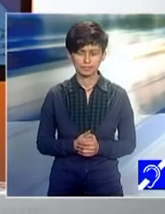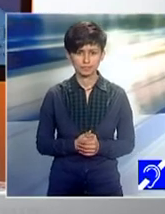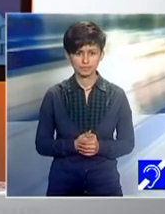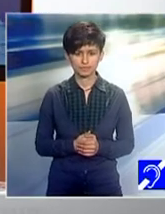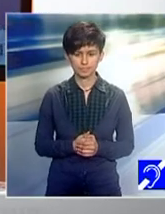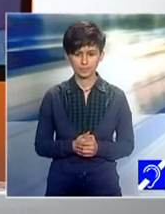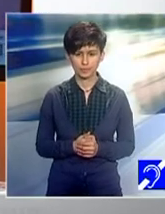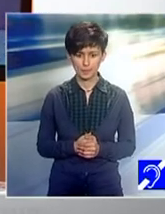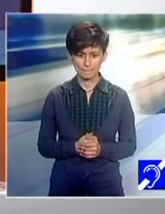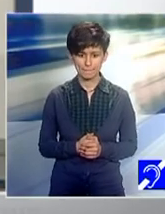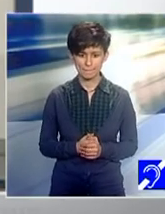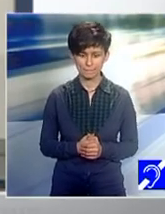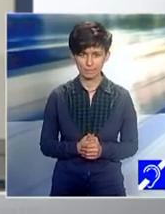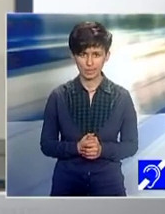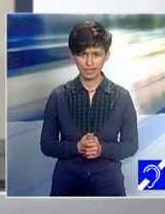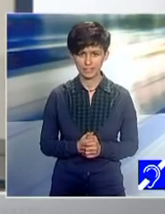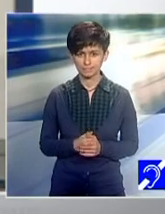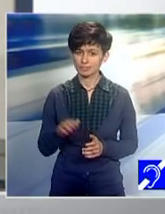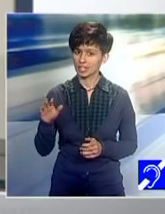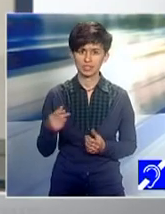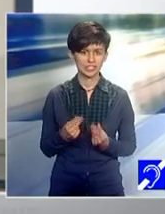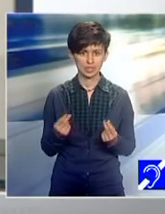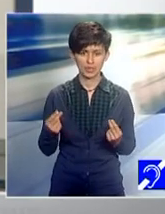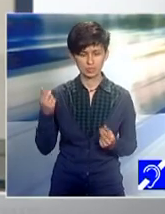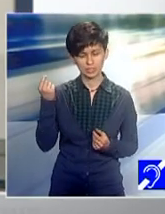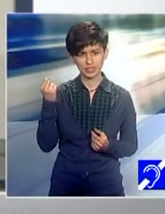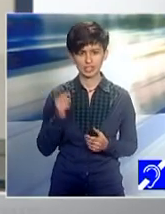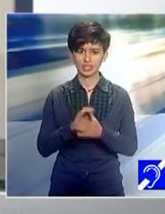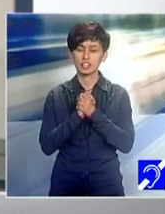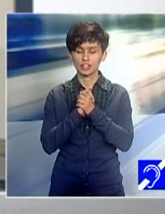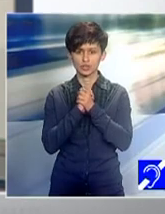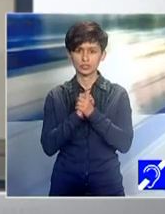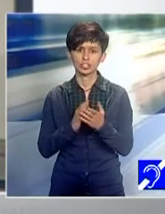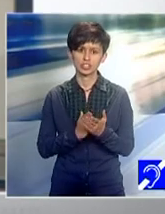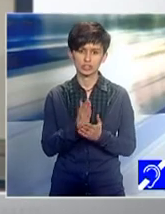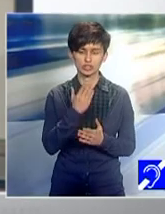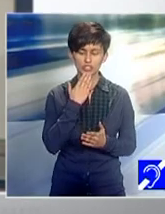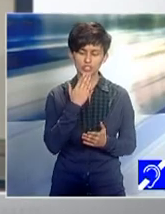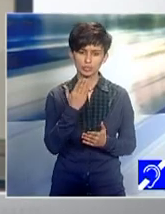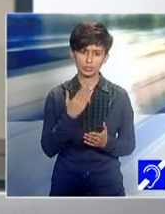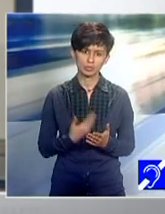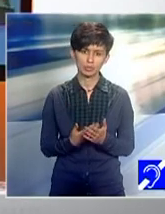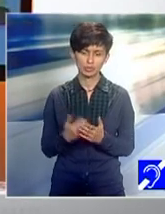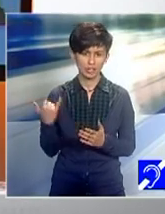alături de UBB și alți parteneri pe care i-ați avut. Mult succes încă o dată și mulțumim că ați fost. Mulțumim. Mulțumim.